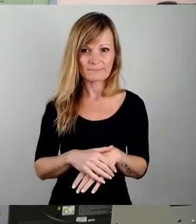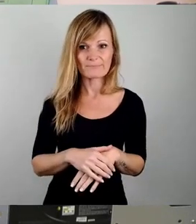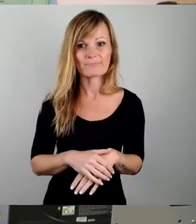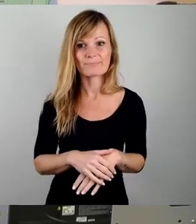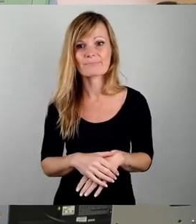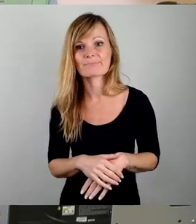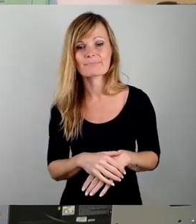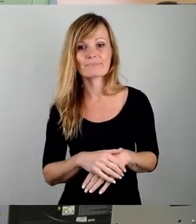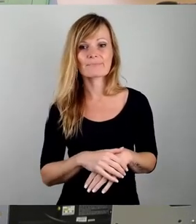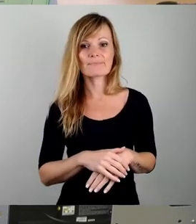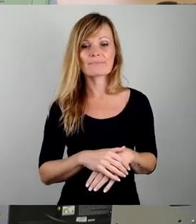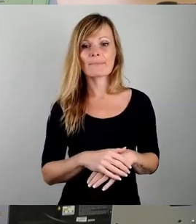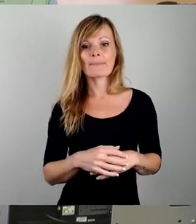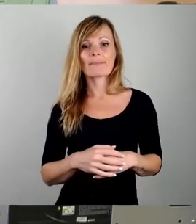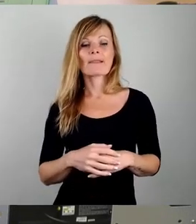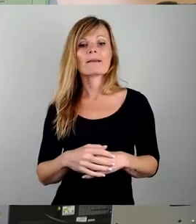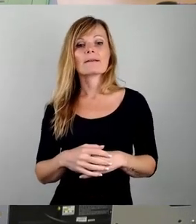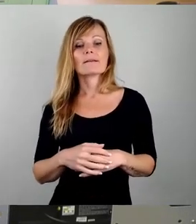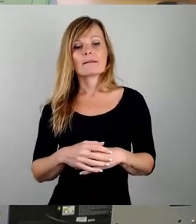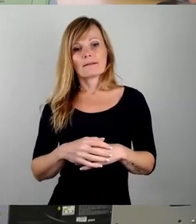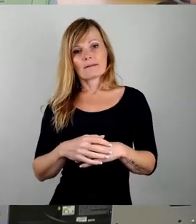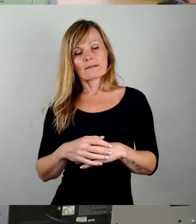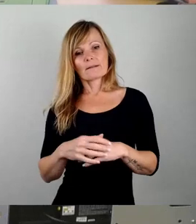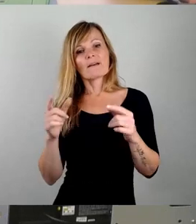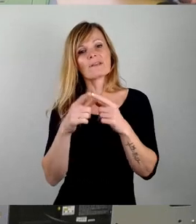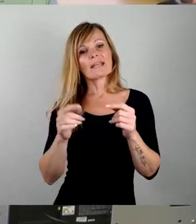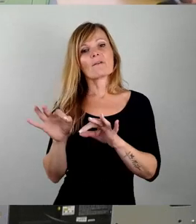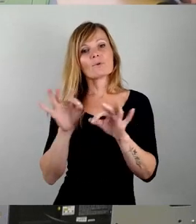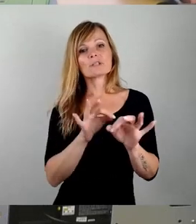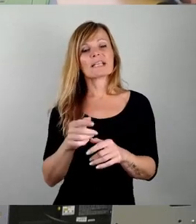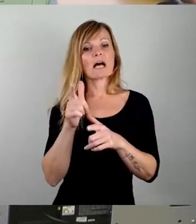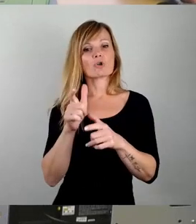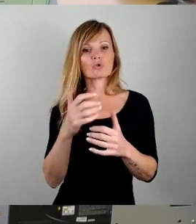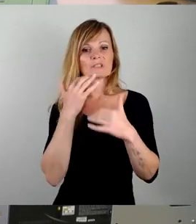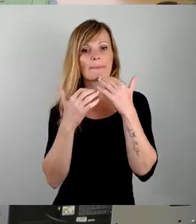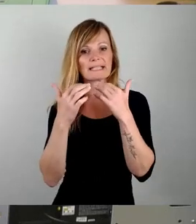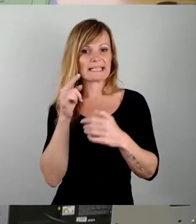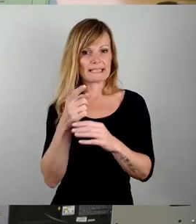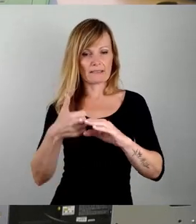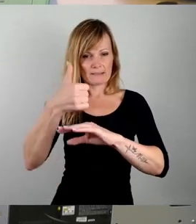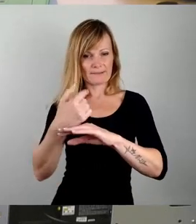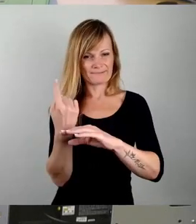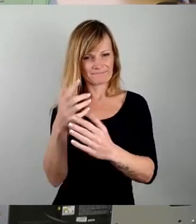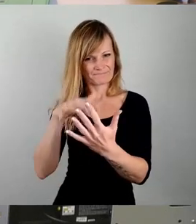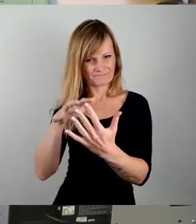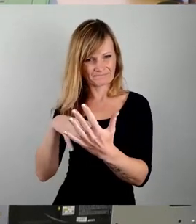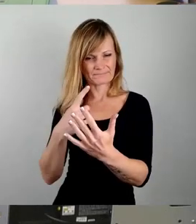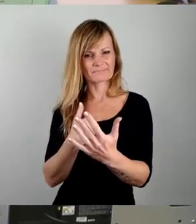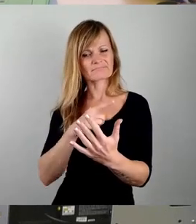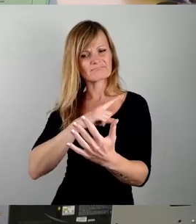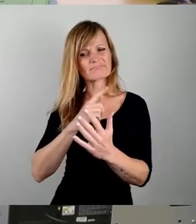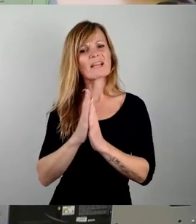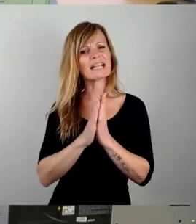Zum federführenden Ausschussbericht. Deswegen unsere Anregung in einer Erweiterung